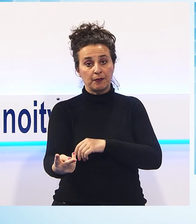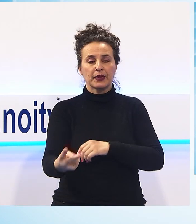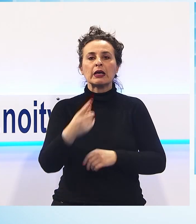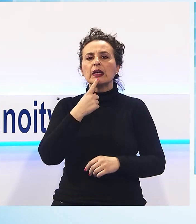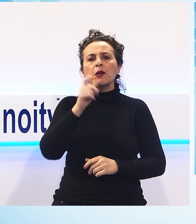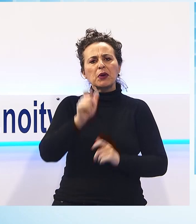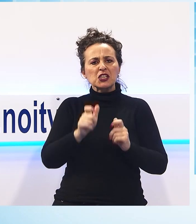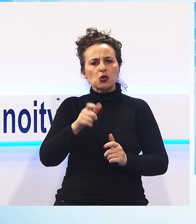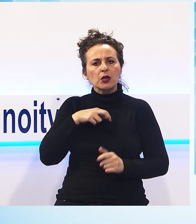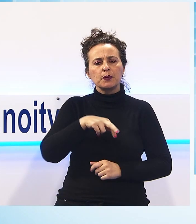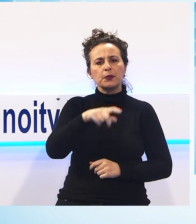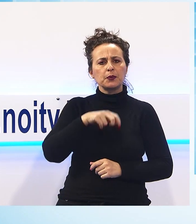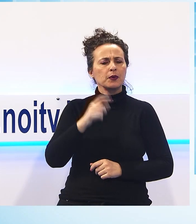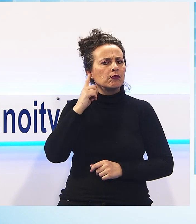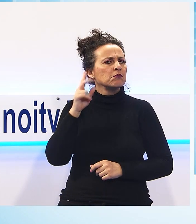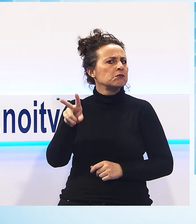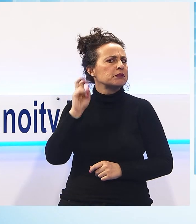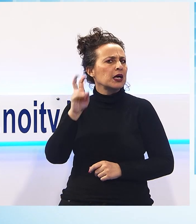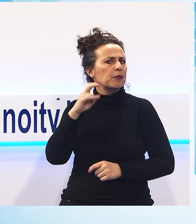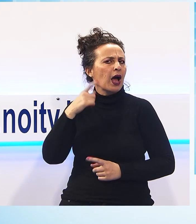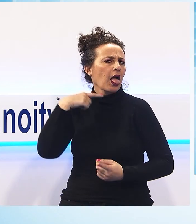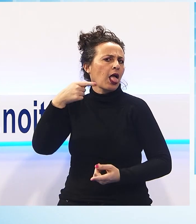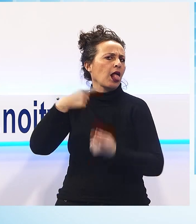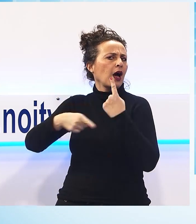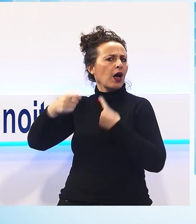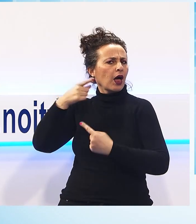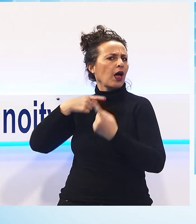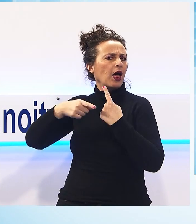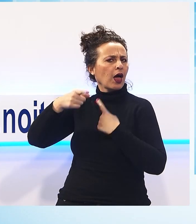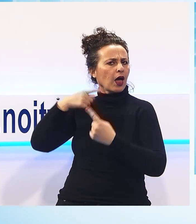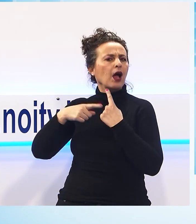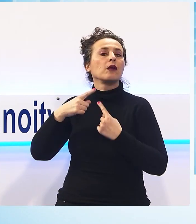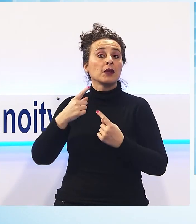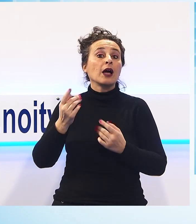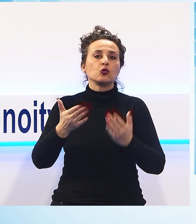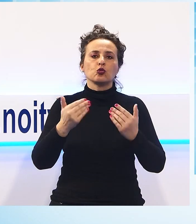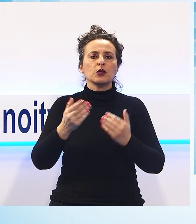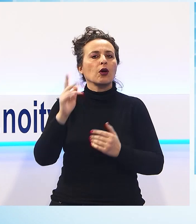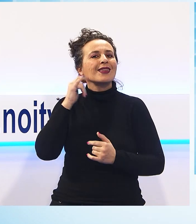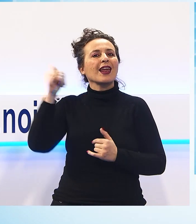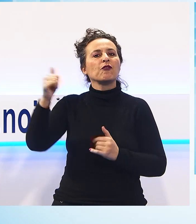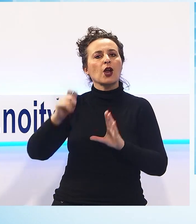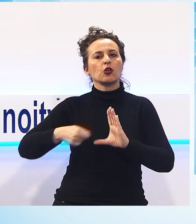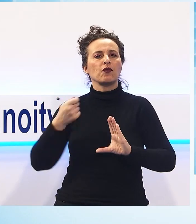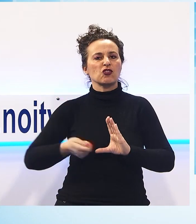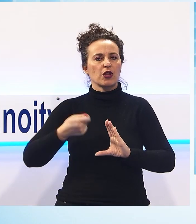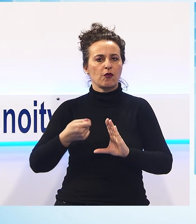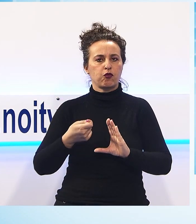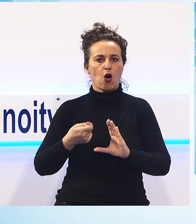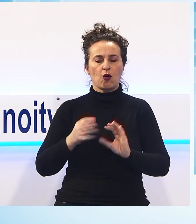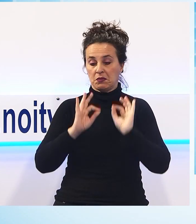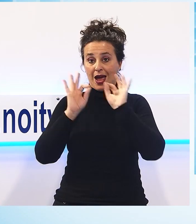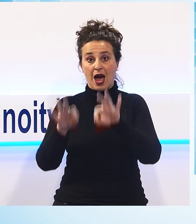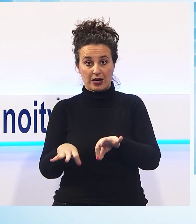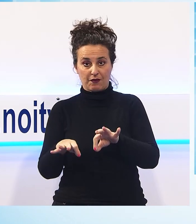soccorsi. Sul punto è giunta quindi un'ambulanza e una squadra di vigili del fuoco che calati nel torrente dopo aver imbracato l'uomo su una